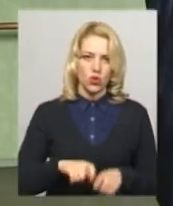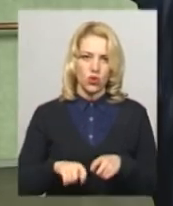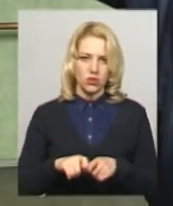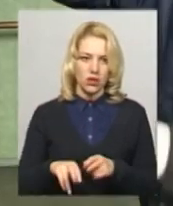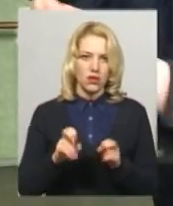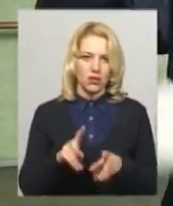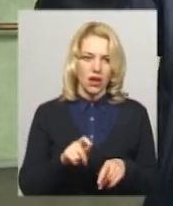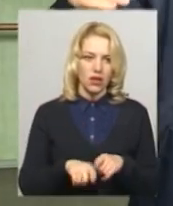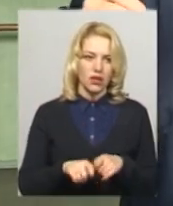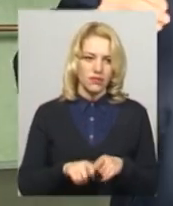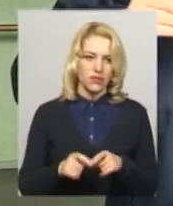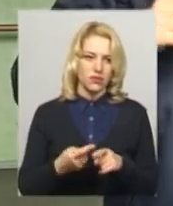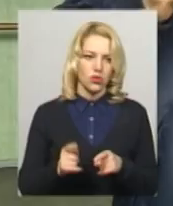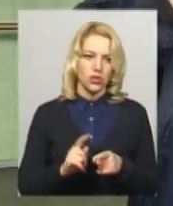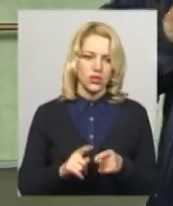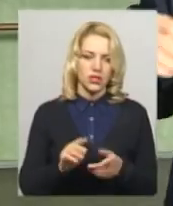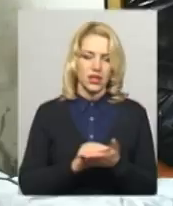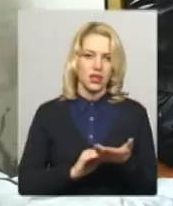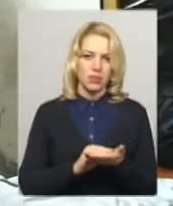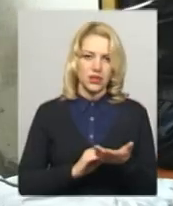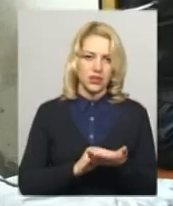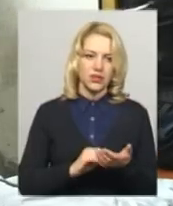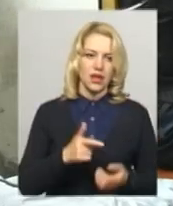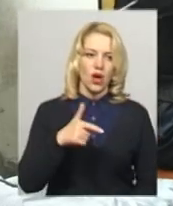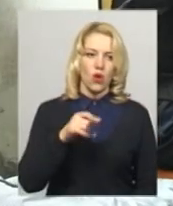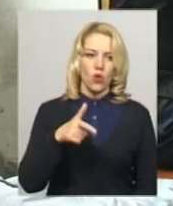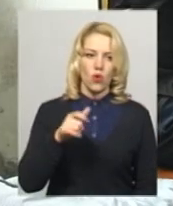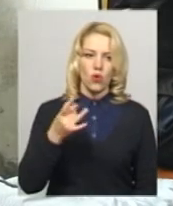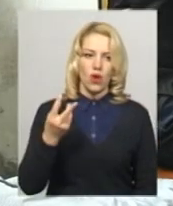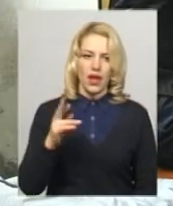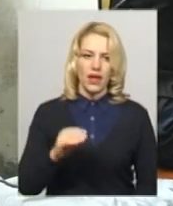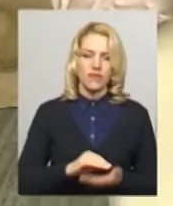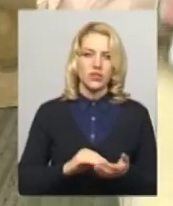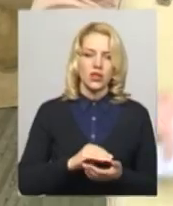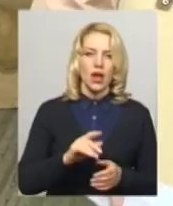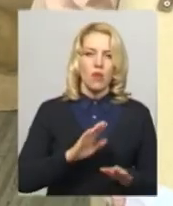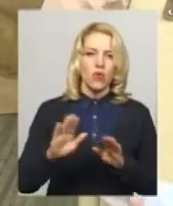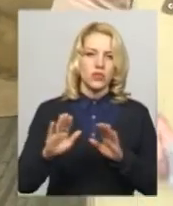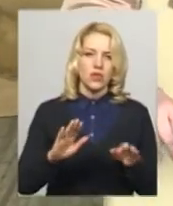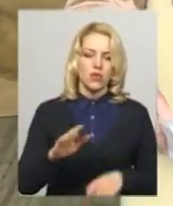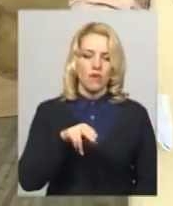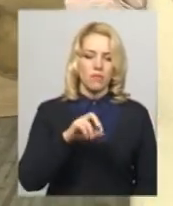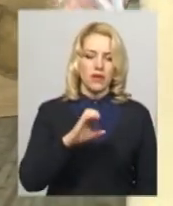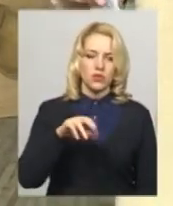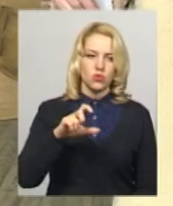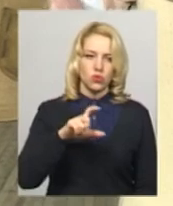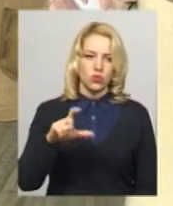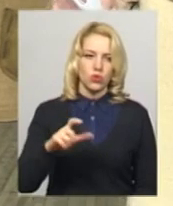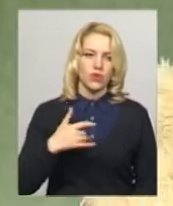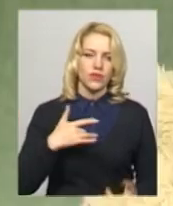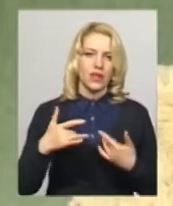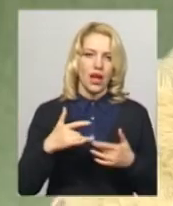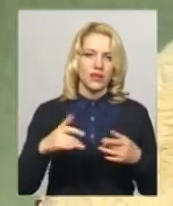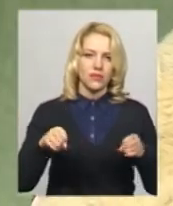Це репетиція комедії Миколи Гоголя «Ревізор». Режисер-постановник Орис Пастух. В обласному муздрам-театрі імені Михайла Старицького